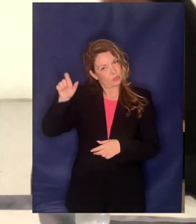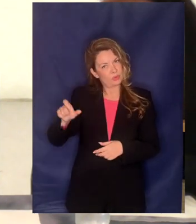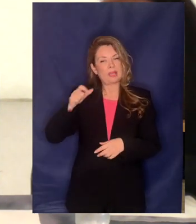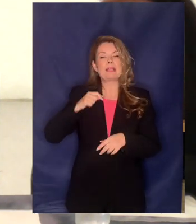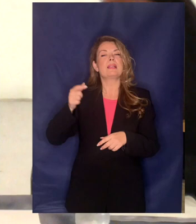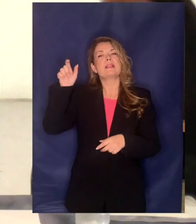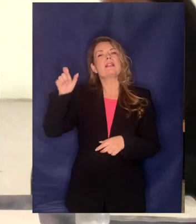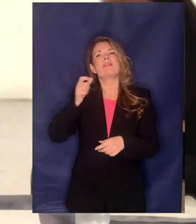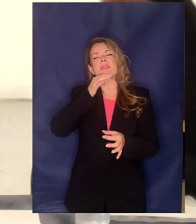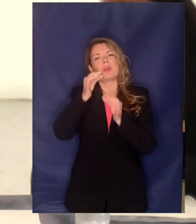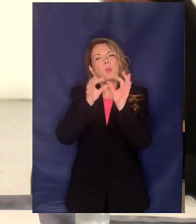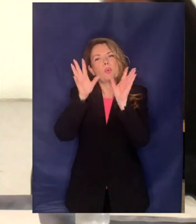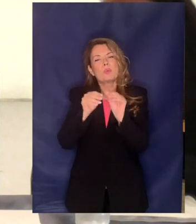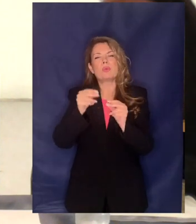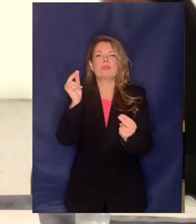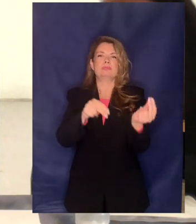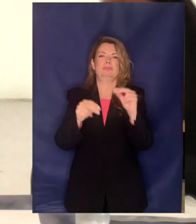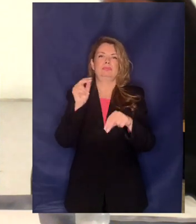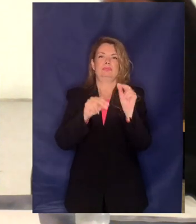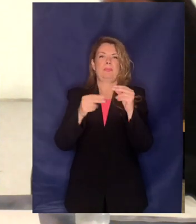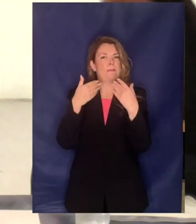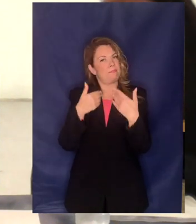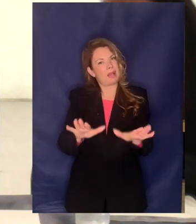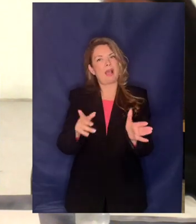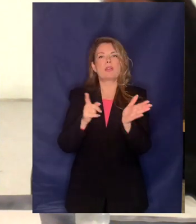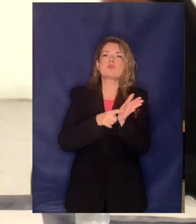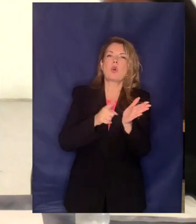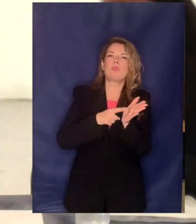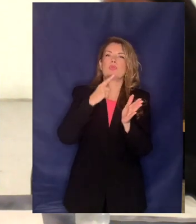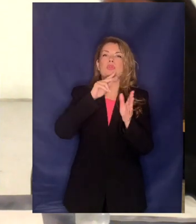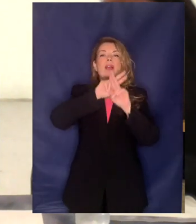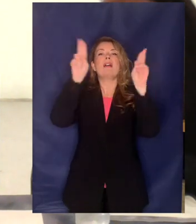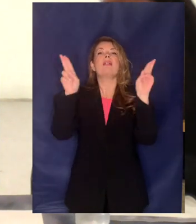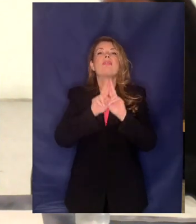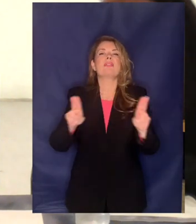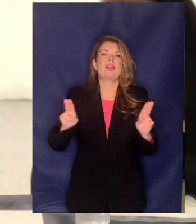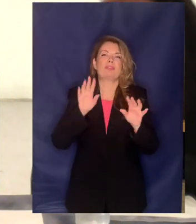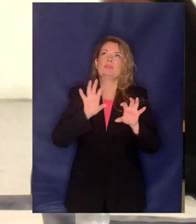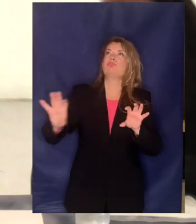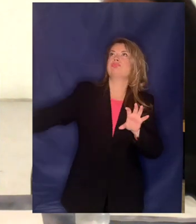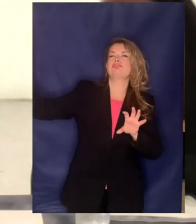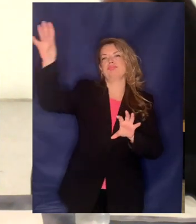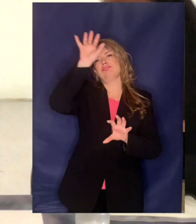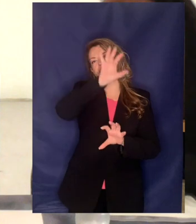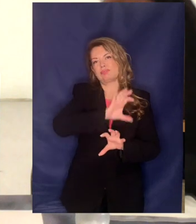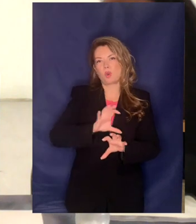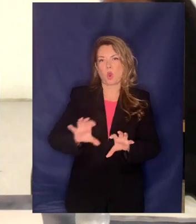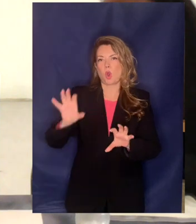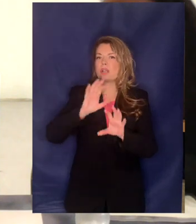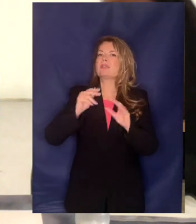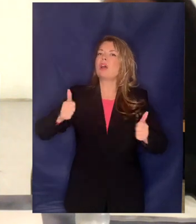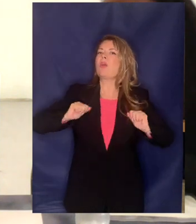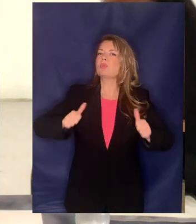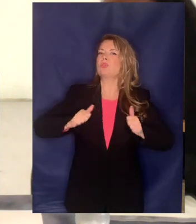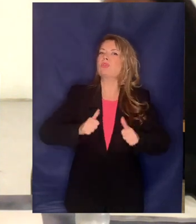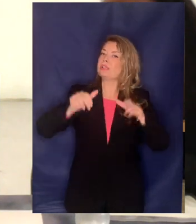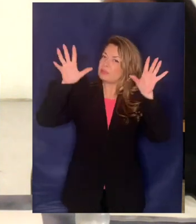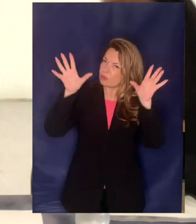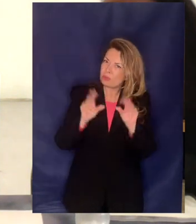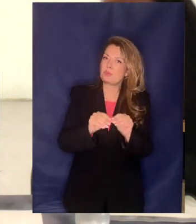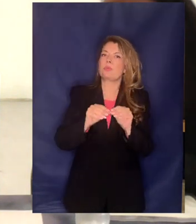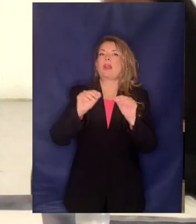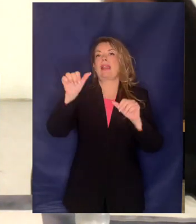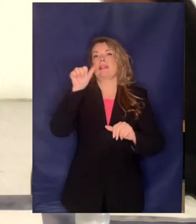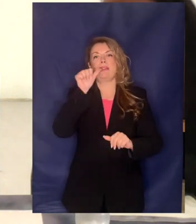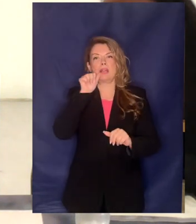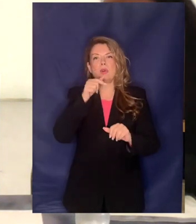ψηφίσματα διεθνών οργανισμών και θέση διεθνών οργανισμών και πρωτοβουλειών για το νερό και